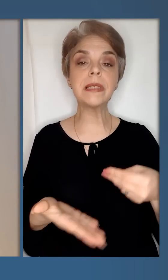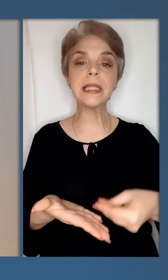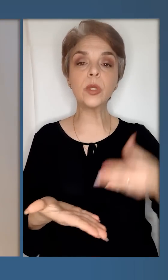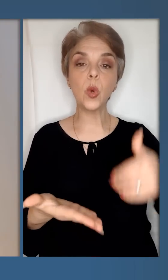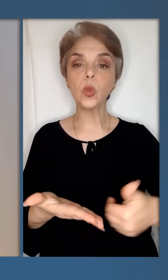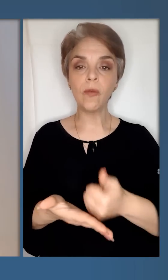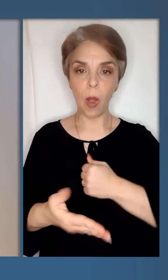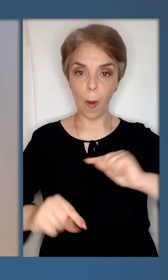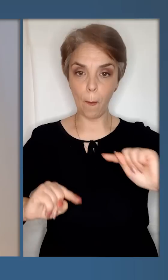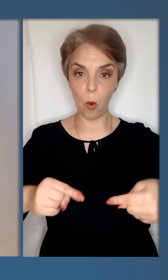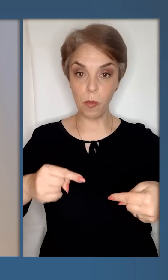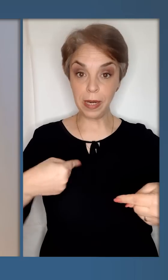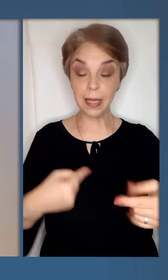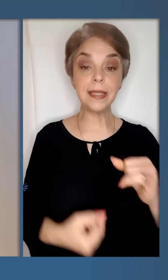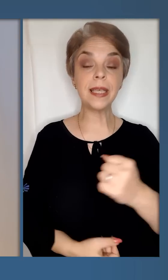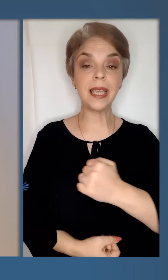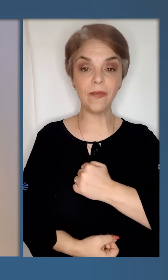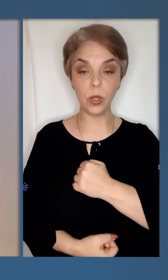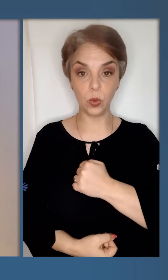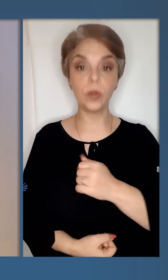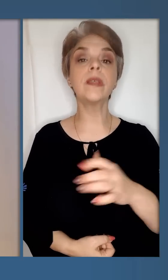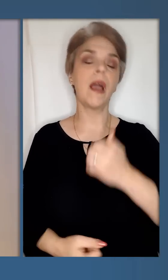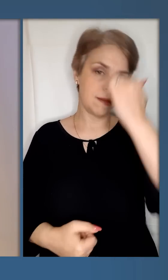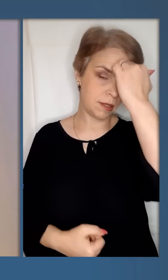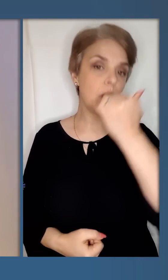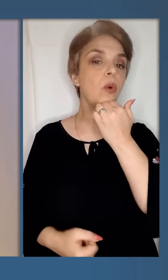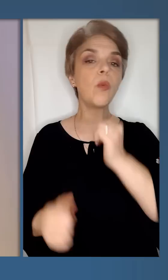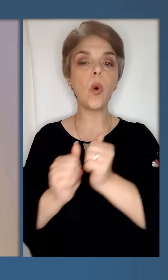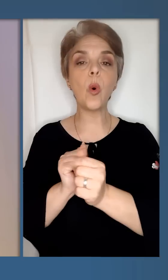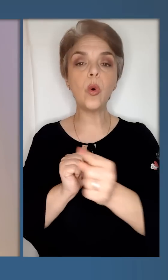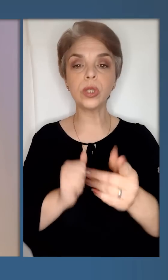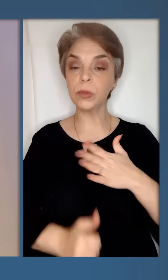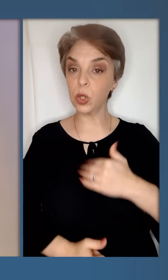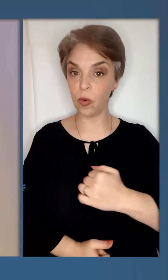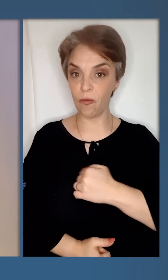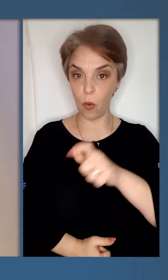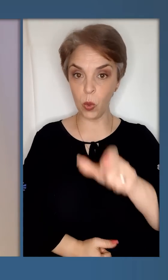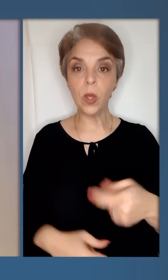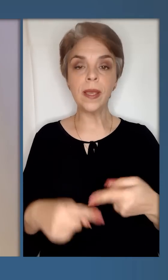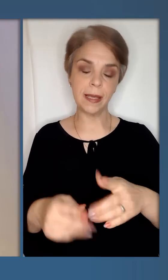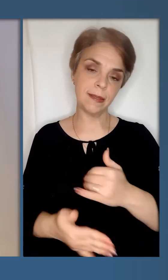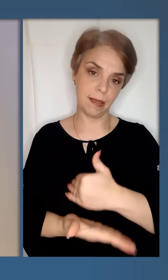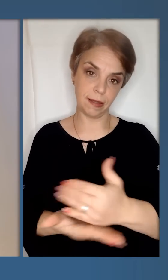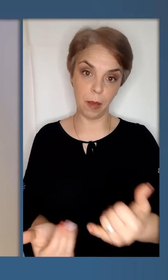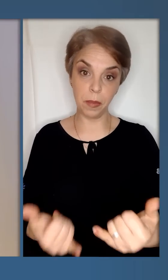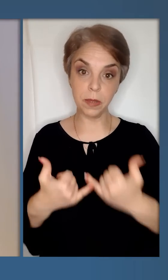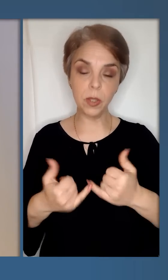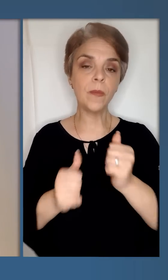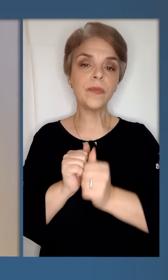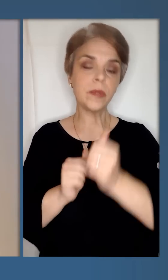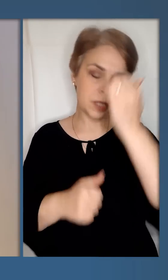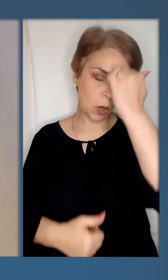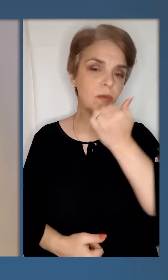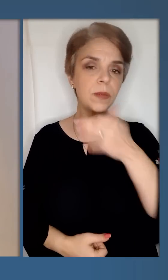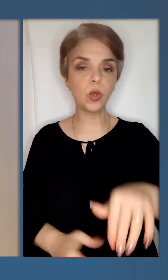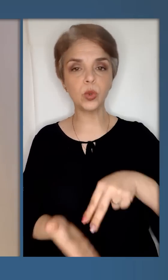терориста ціну нової мобілізації і війни загалом. Я дякую кожному нашому воїну, який це забезпечує.